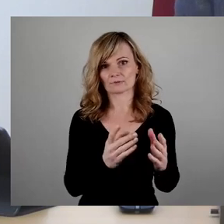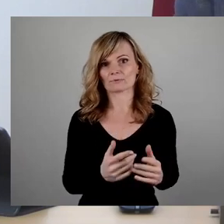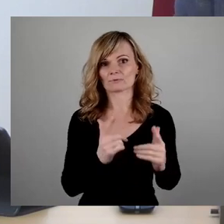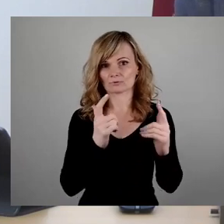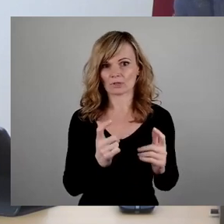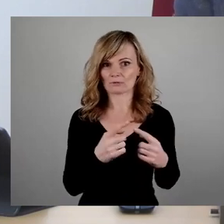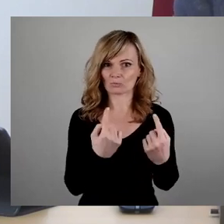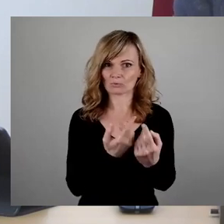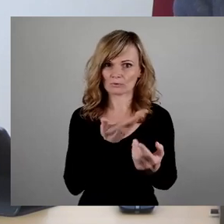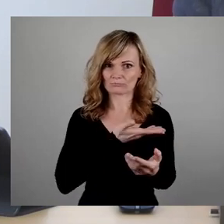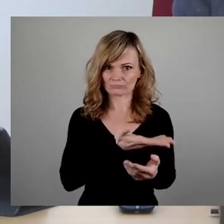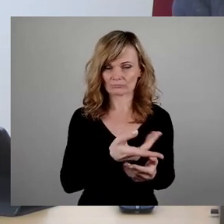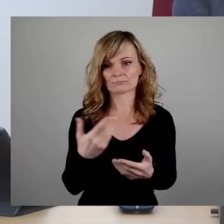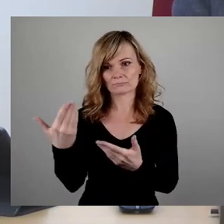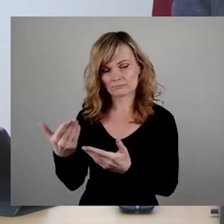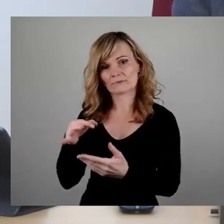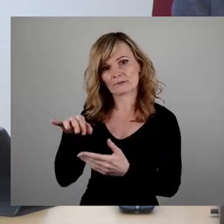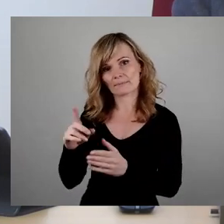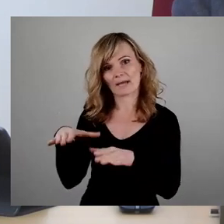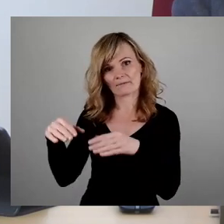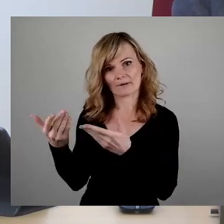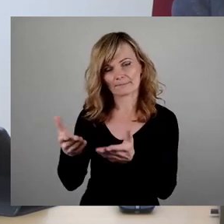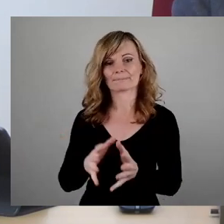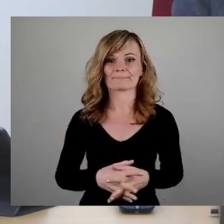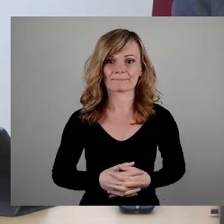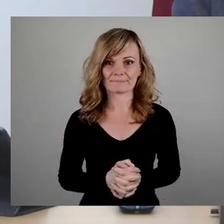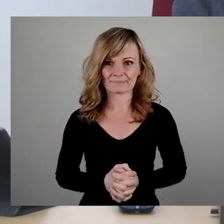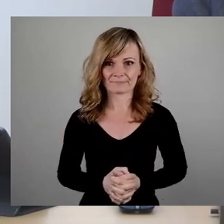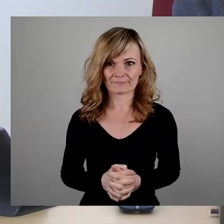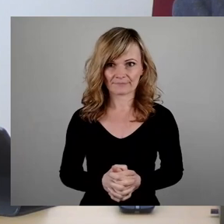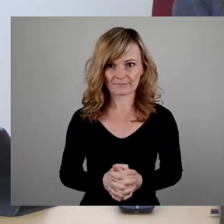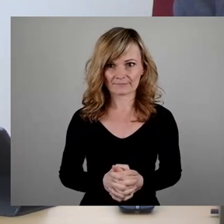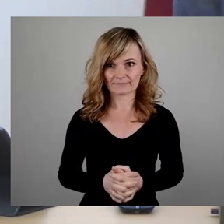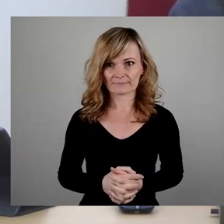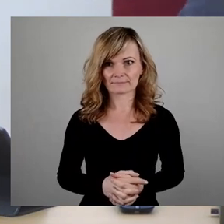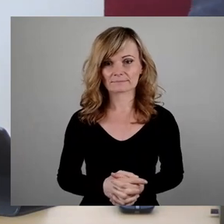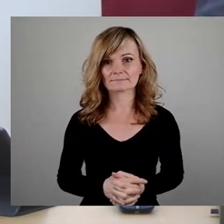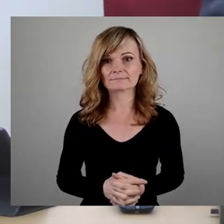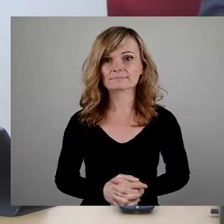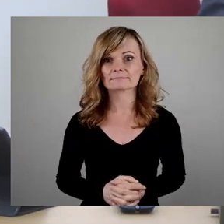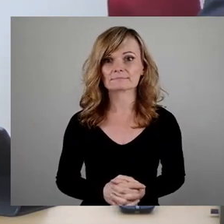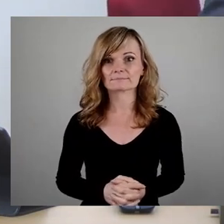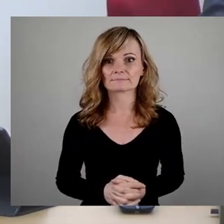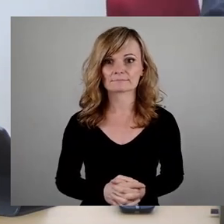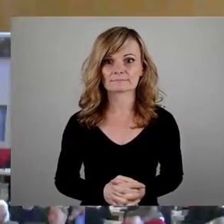damit darf ich die Einreicherin bitten zur Einbringung der Aktuellen Stunde. Herr Hase, bitte schön.